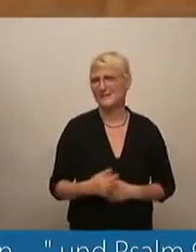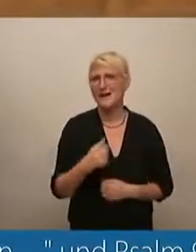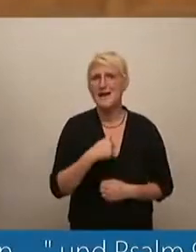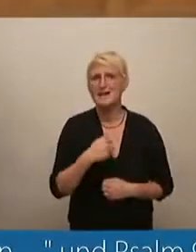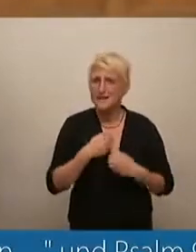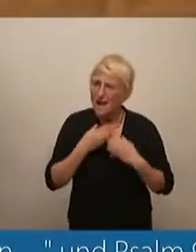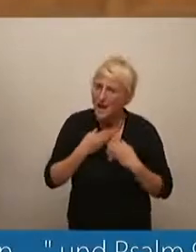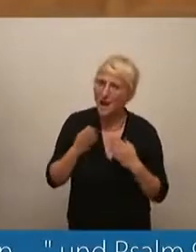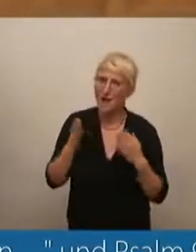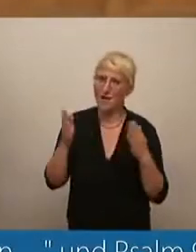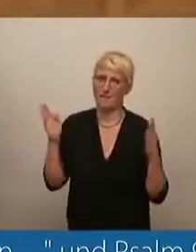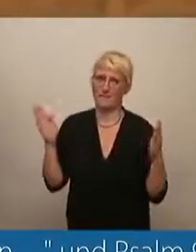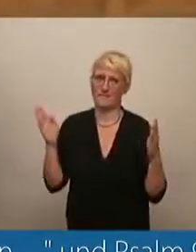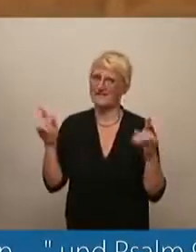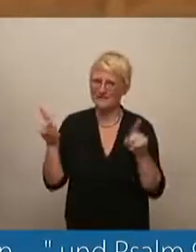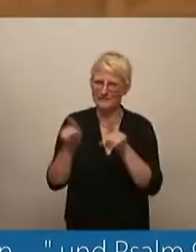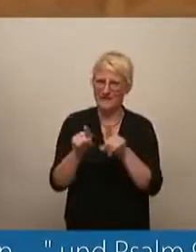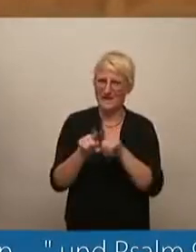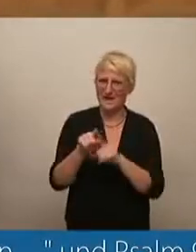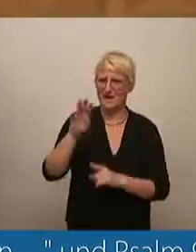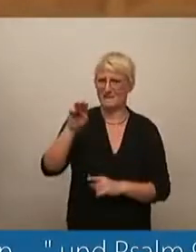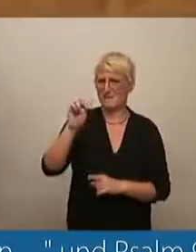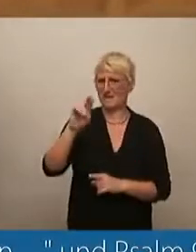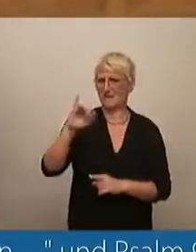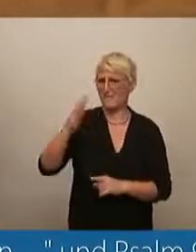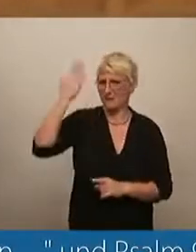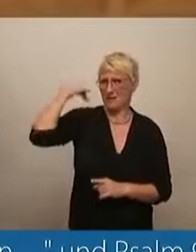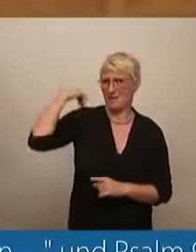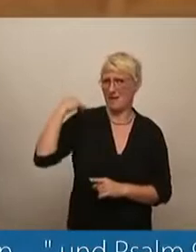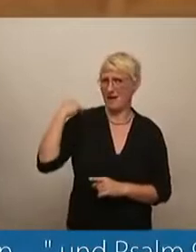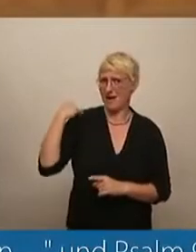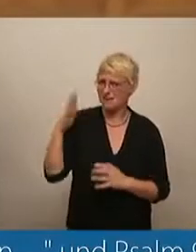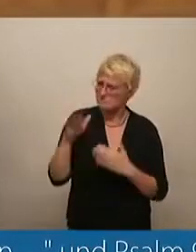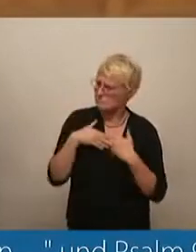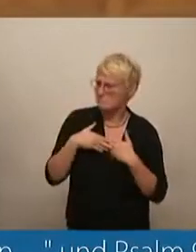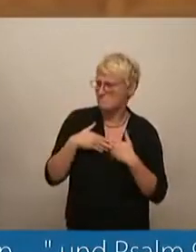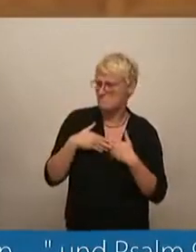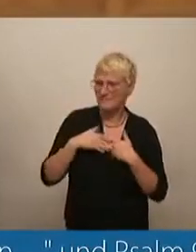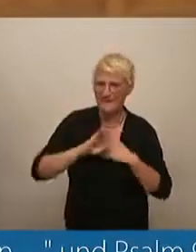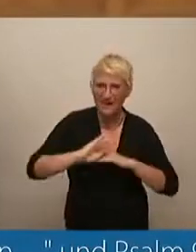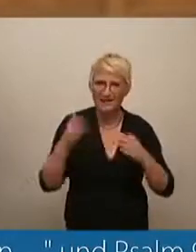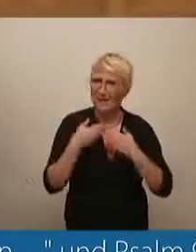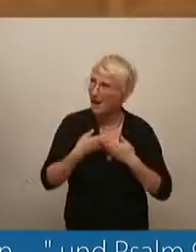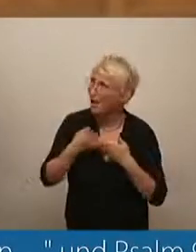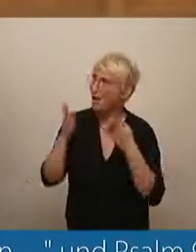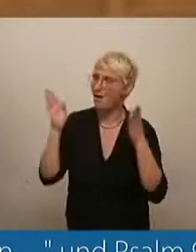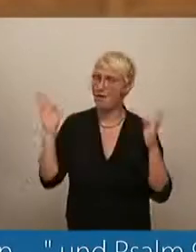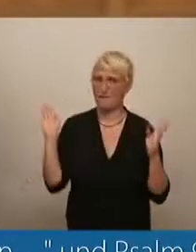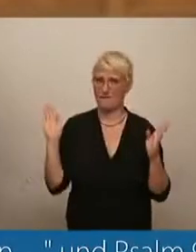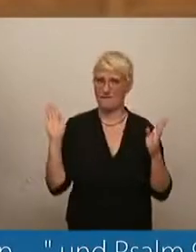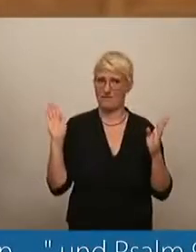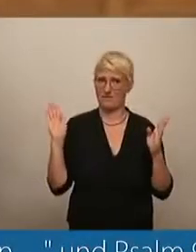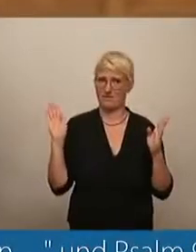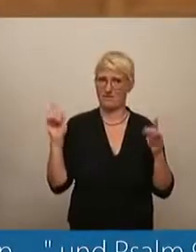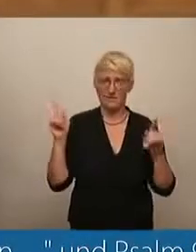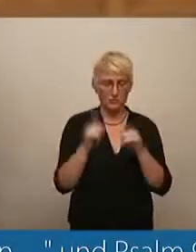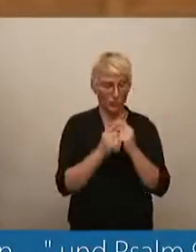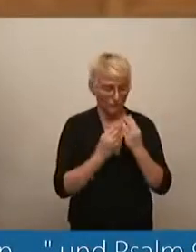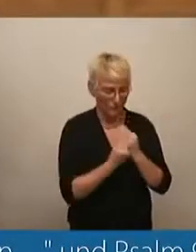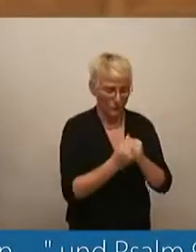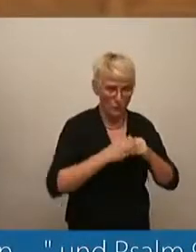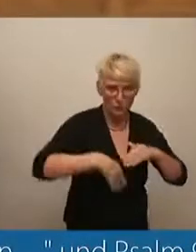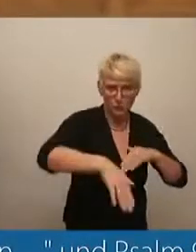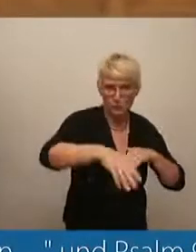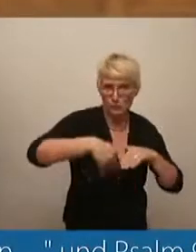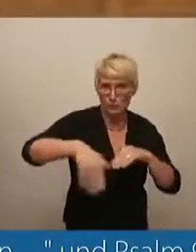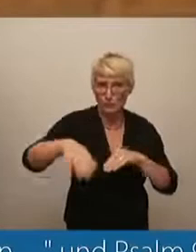Herz nicht wie in Meriba, wie in der Wüste am Tag von